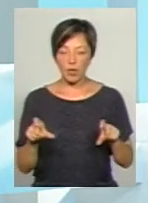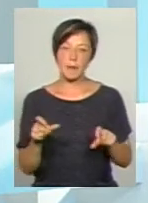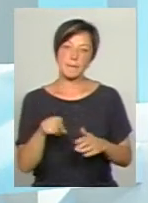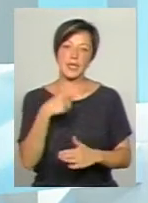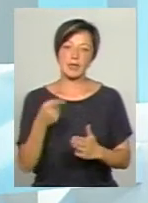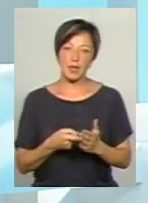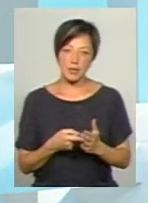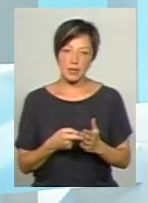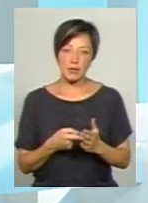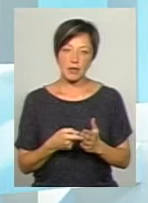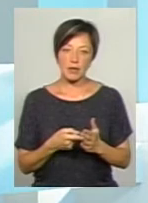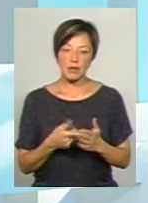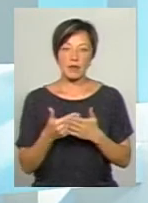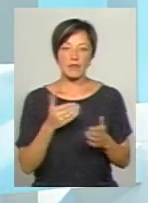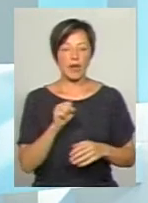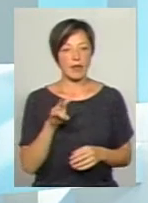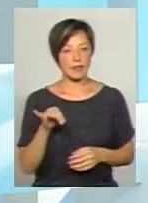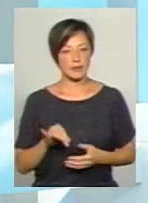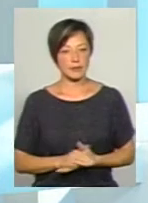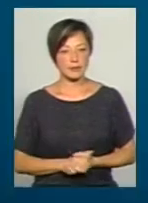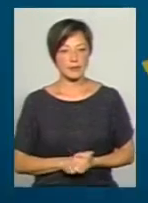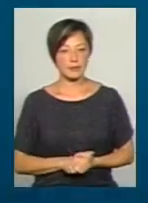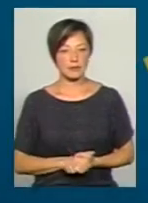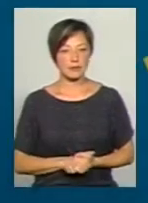питання від пані Анни. Прошу.